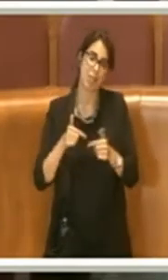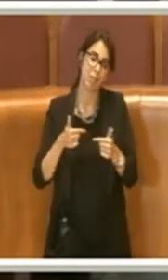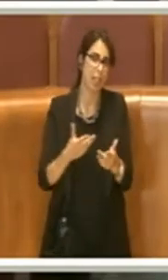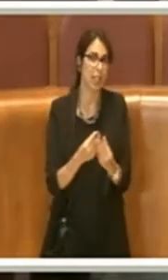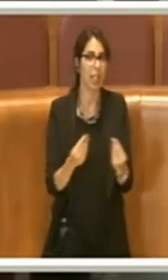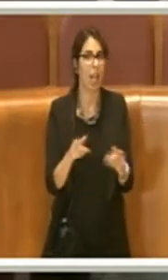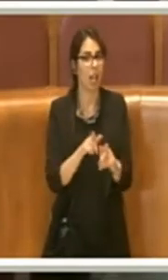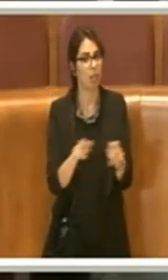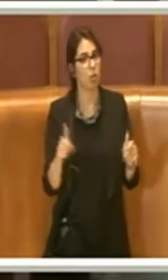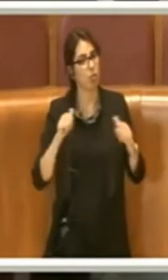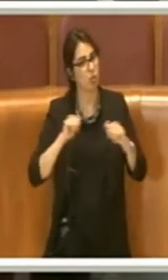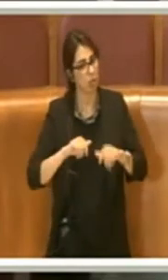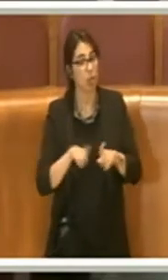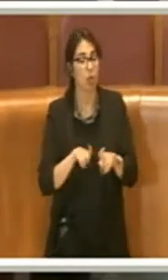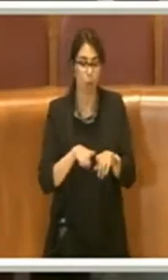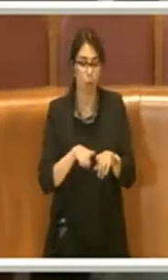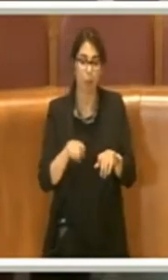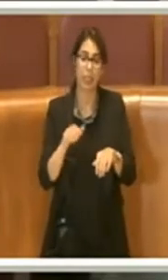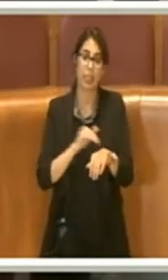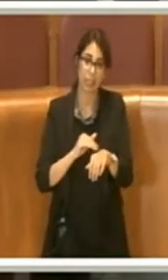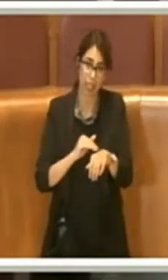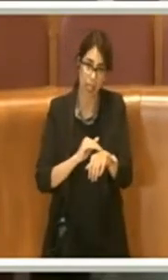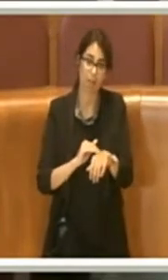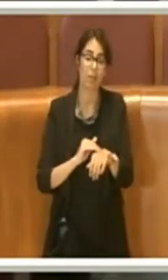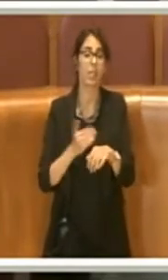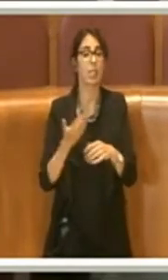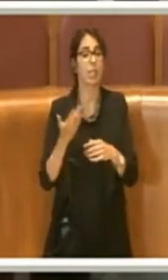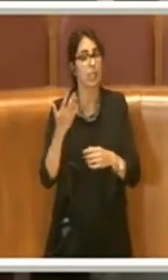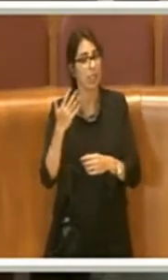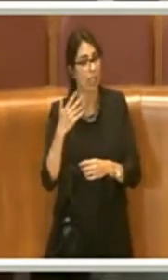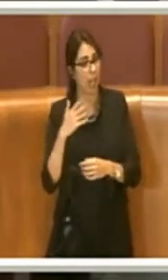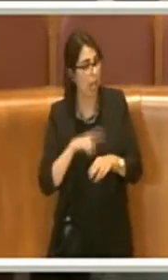servizi, assistenza e supporto. Grazie.